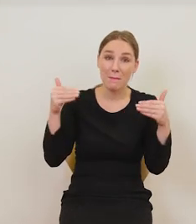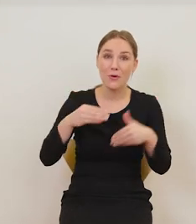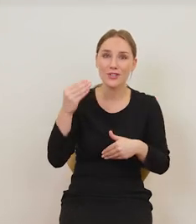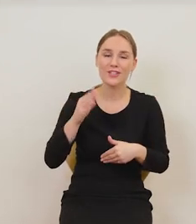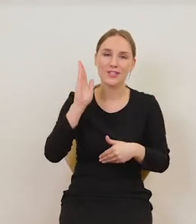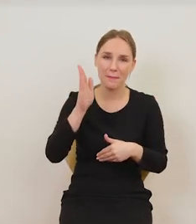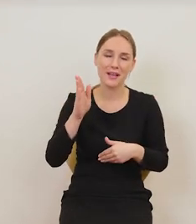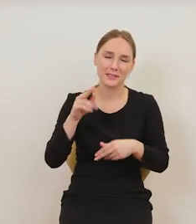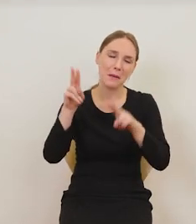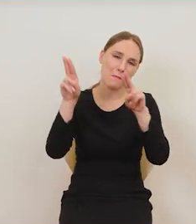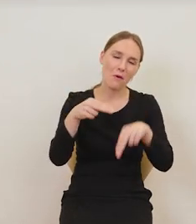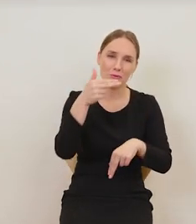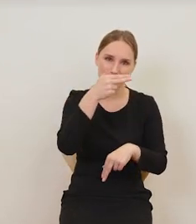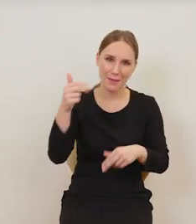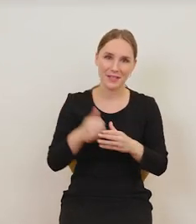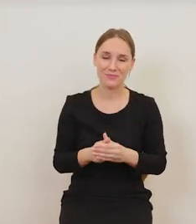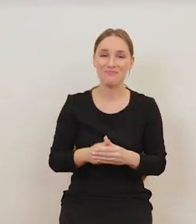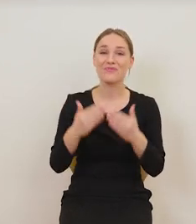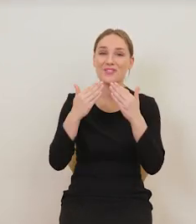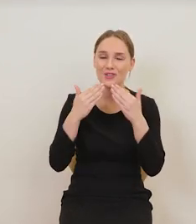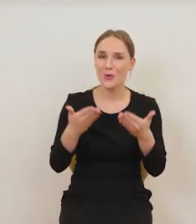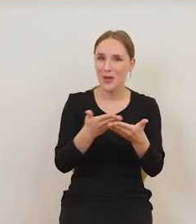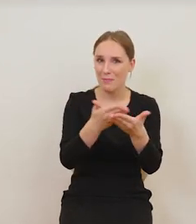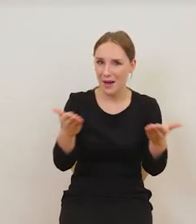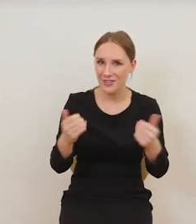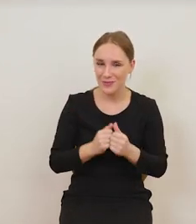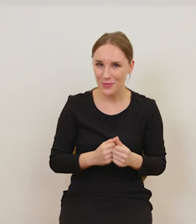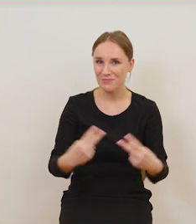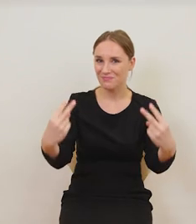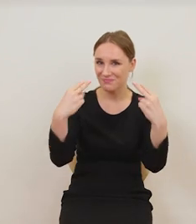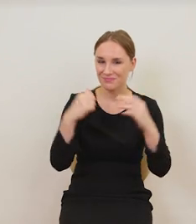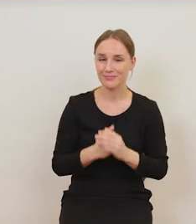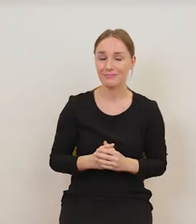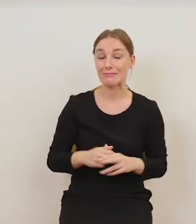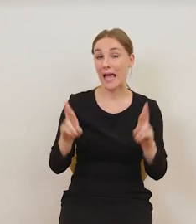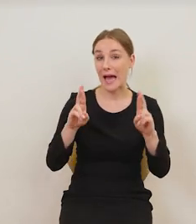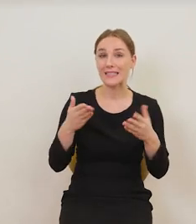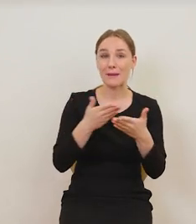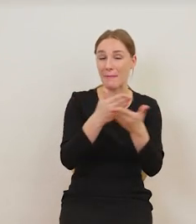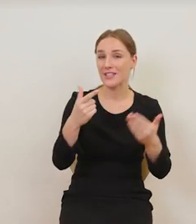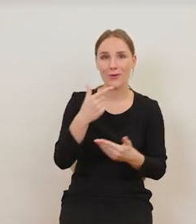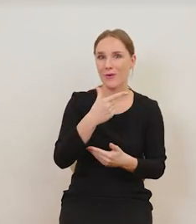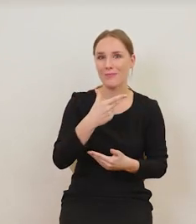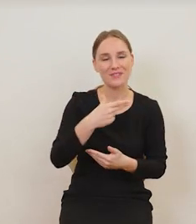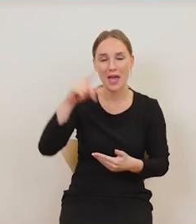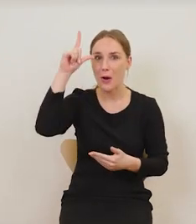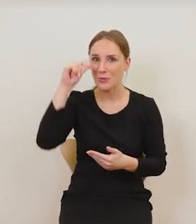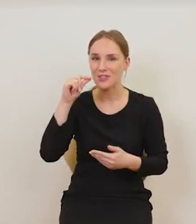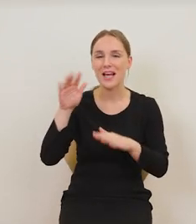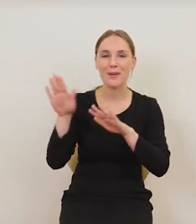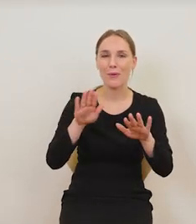jeszcze wracać do tej tematyki. Dziękuję Państwu za uwagę. Mam nadzieję, że Państwo nie usnęli tak jak ten